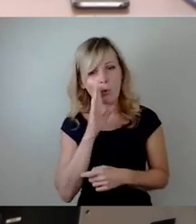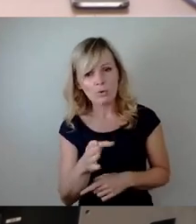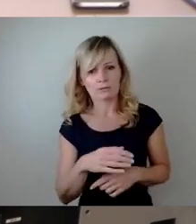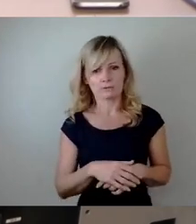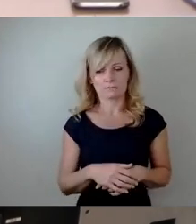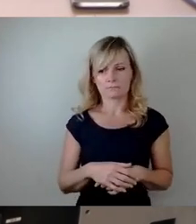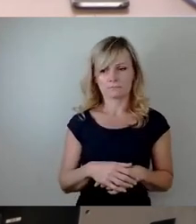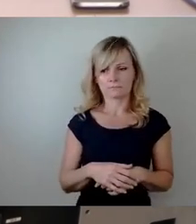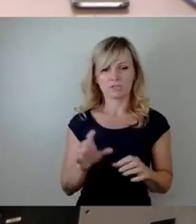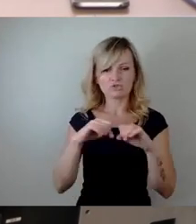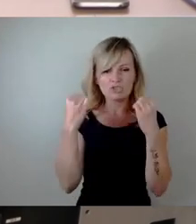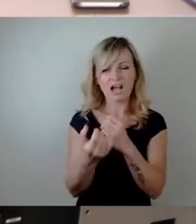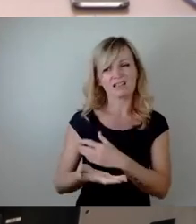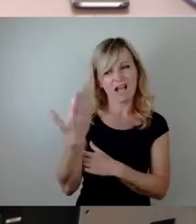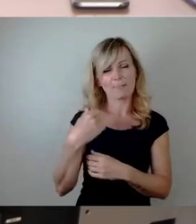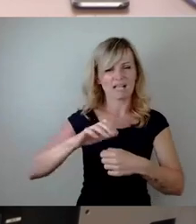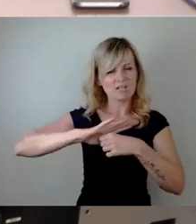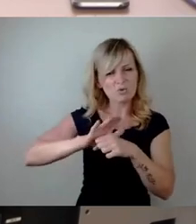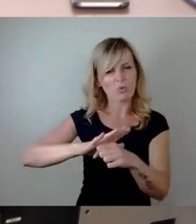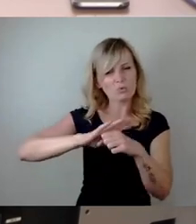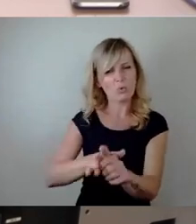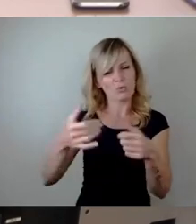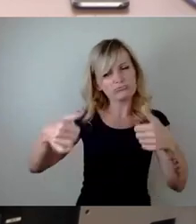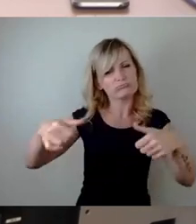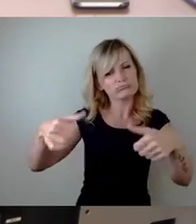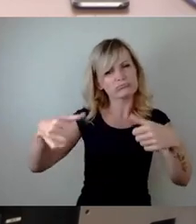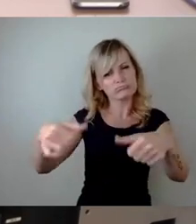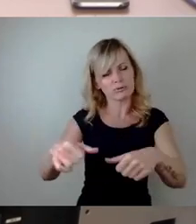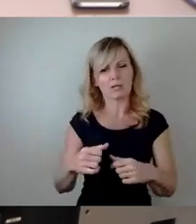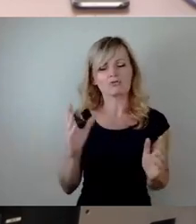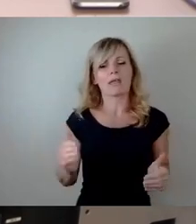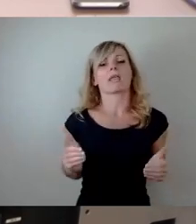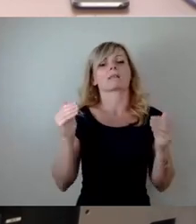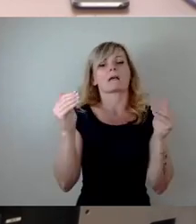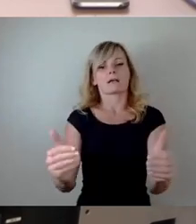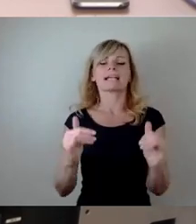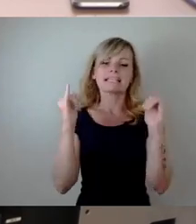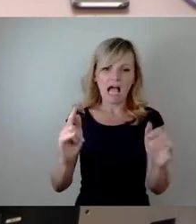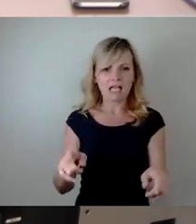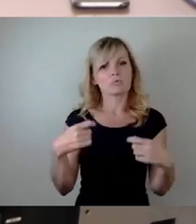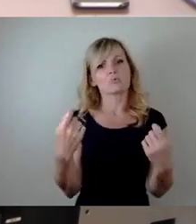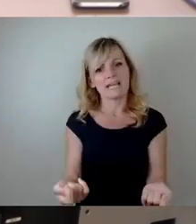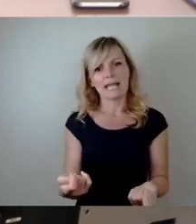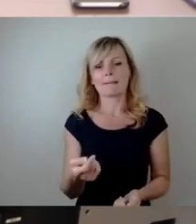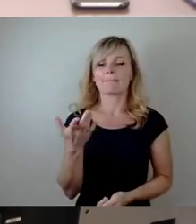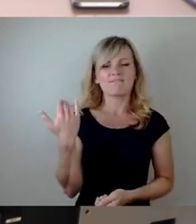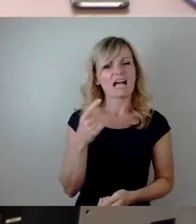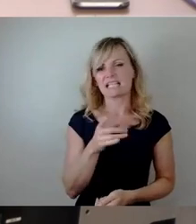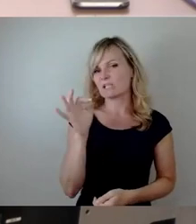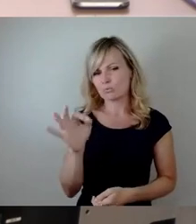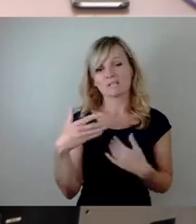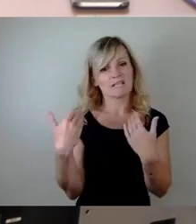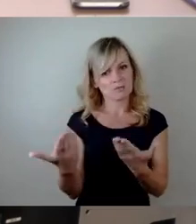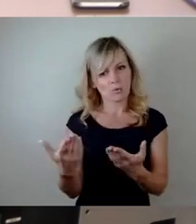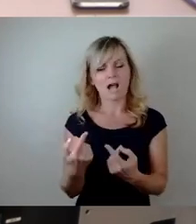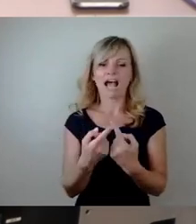Druck ausgeübt hat und so viele Sachen auch im Nachgang zugegeben hat, dass es vielleicht nicht so gut war, dann könnte man auf der anderen